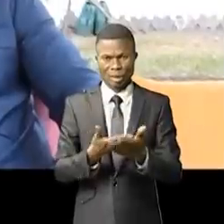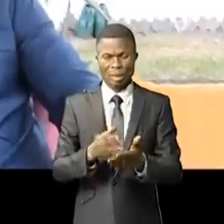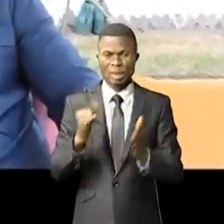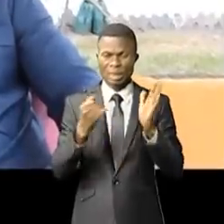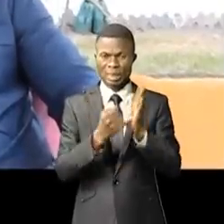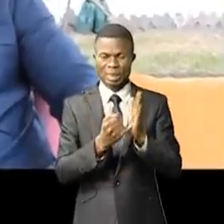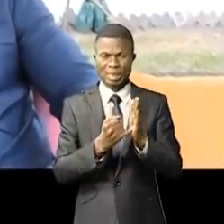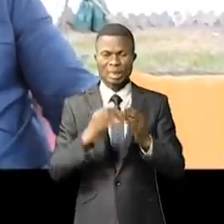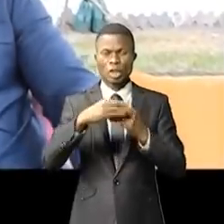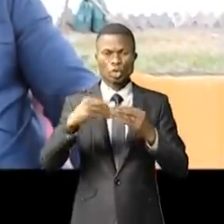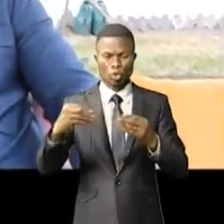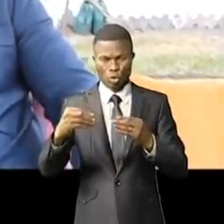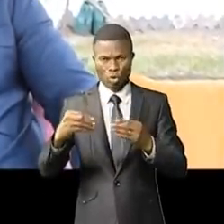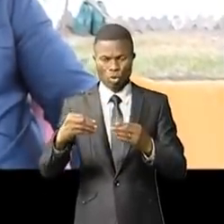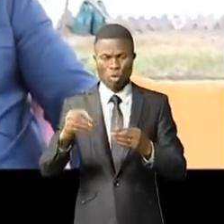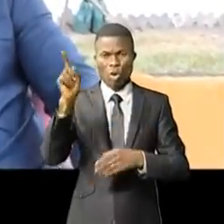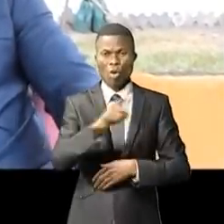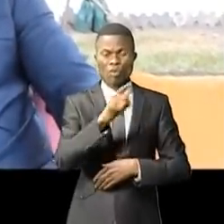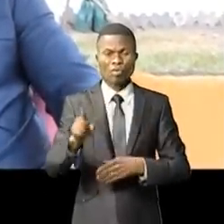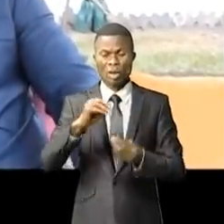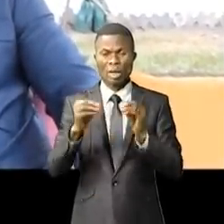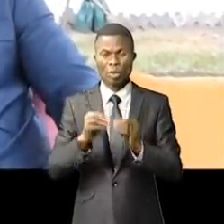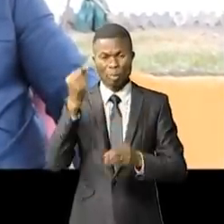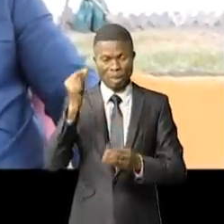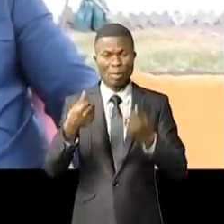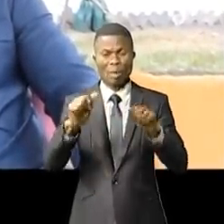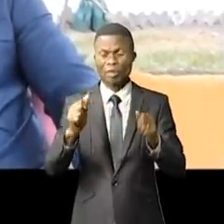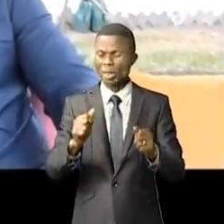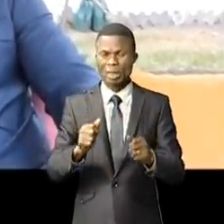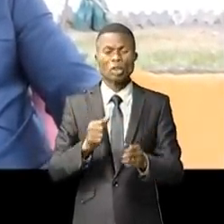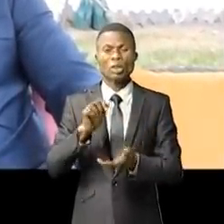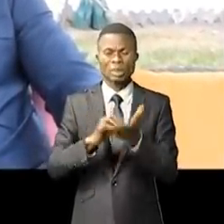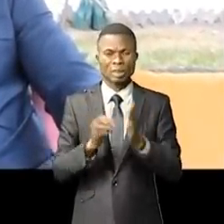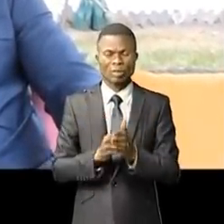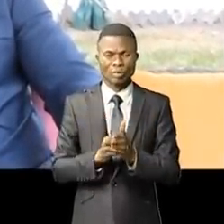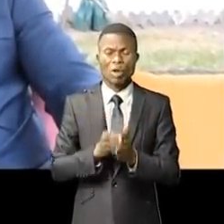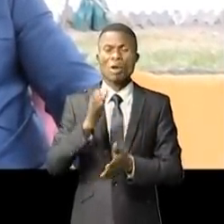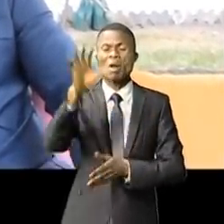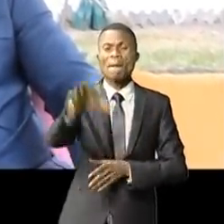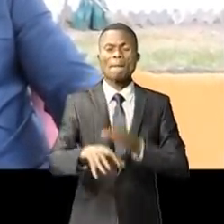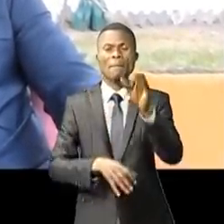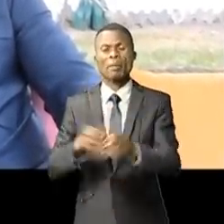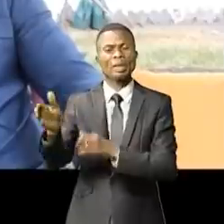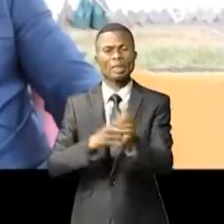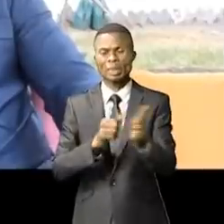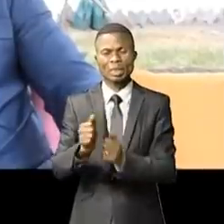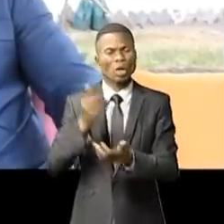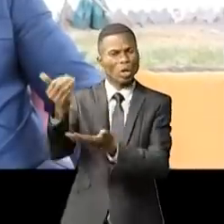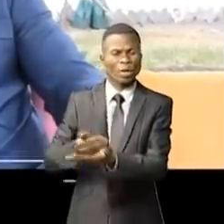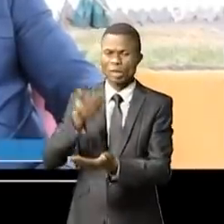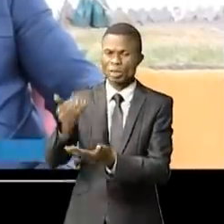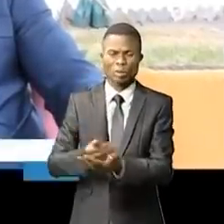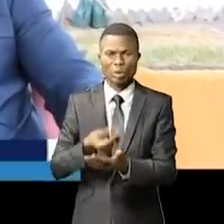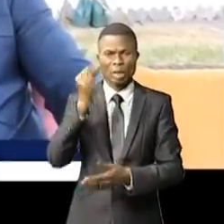dollars par carat multipliée par le nombre de carats. Donc on ne peut pas faire un pillage ou exploiter